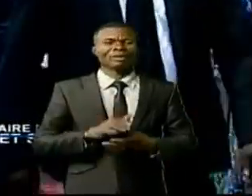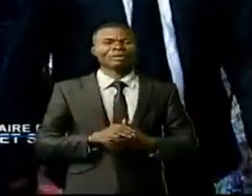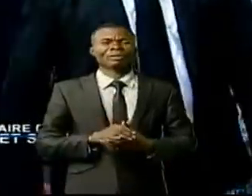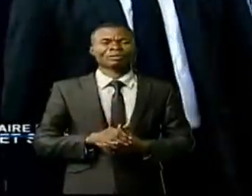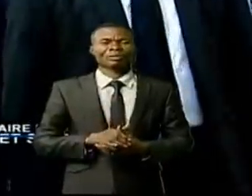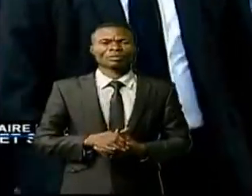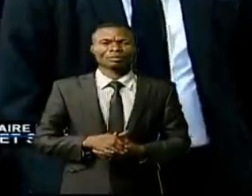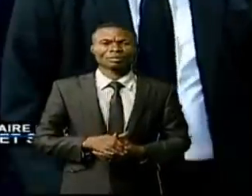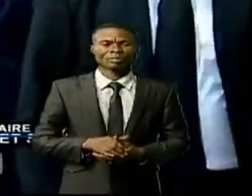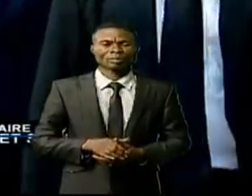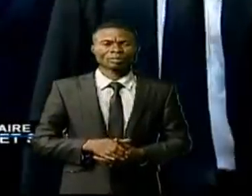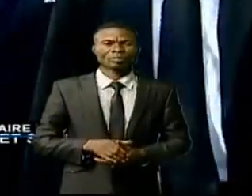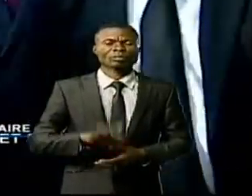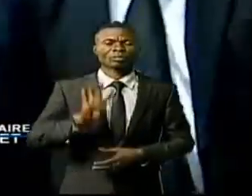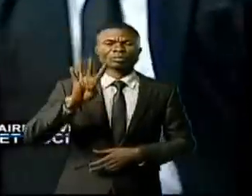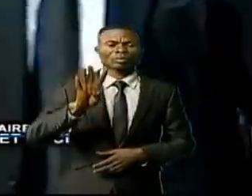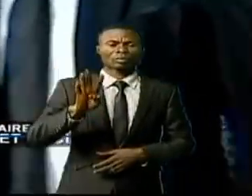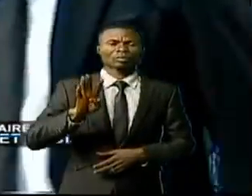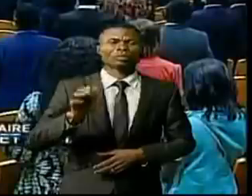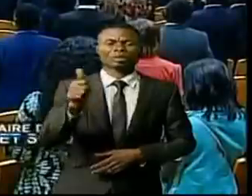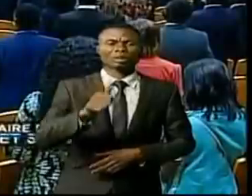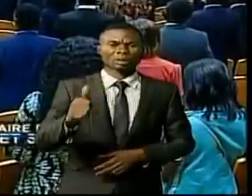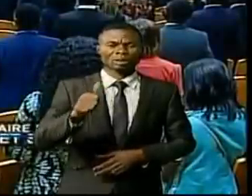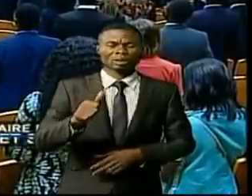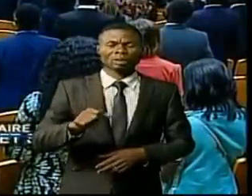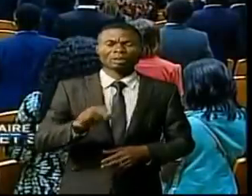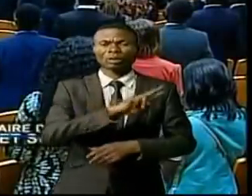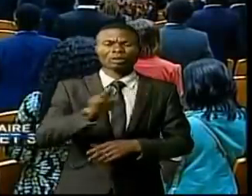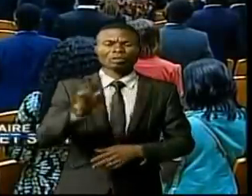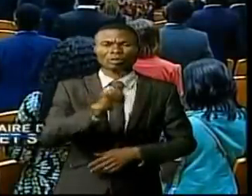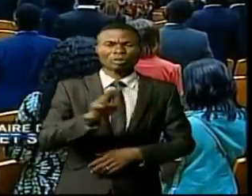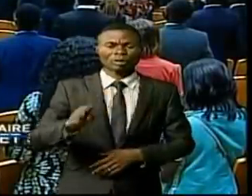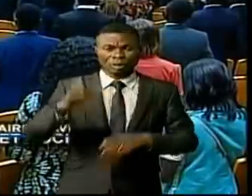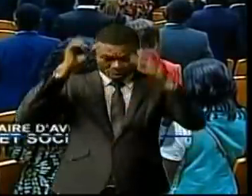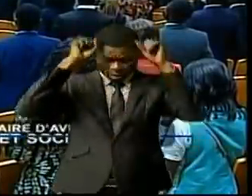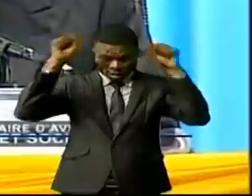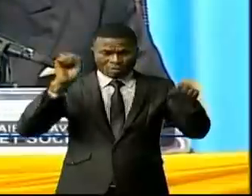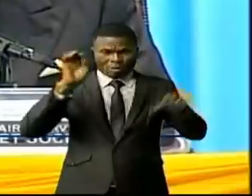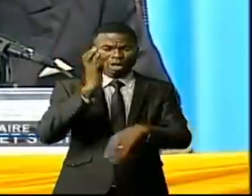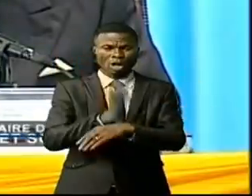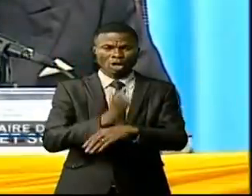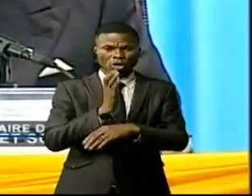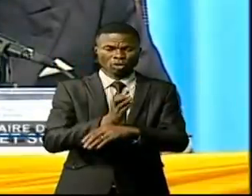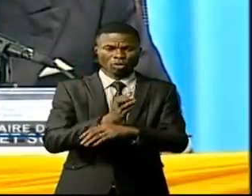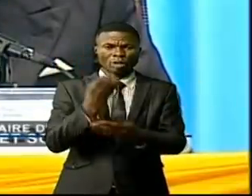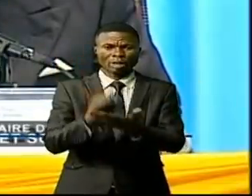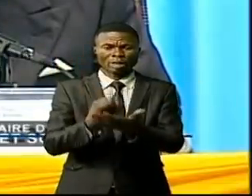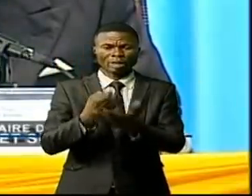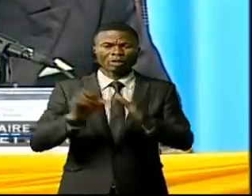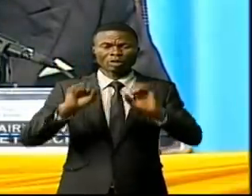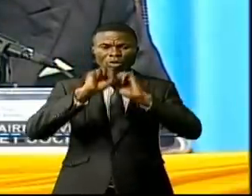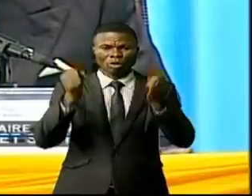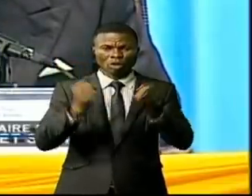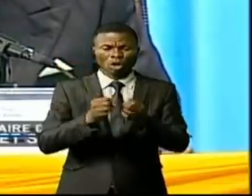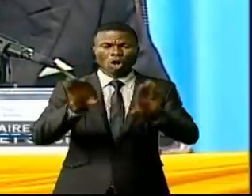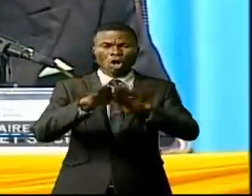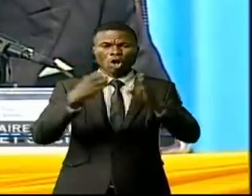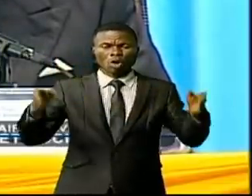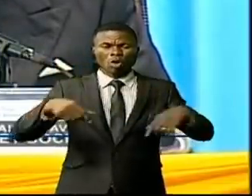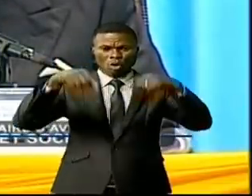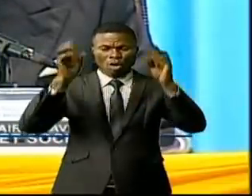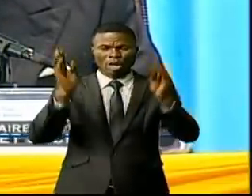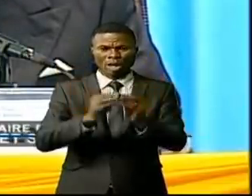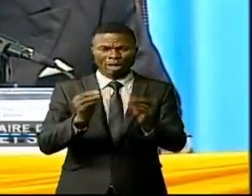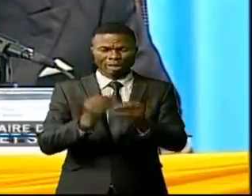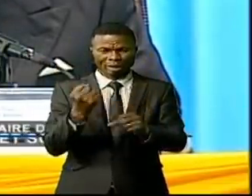vendredi 21 avril 2022 que le président du Conseil économique et social a ouvert officiellement la session d'avril 2022.